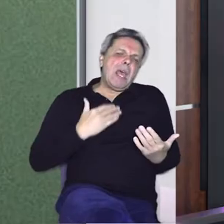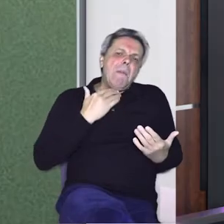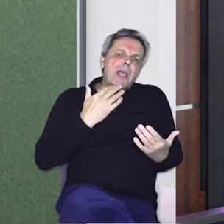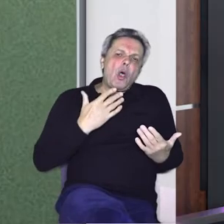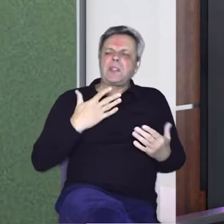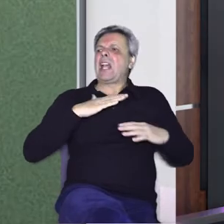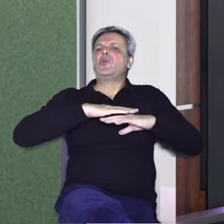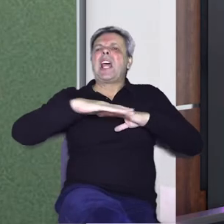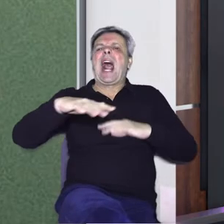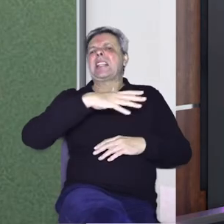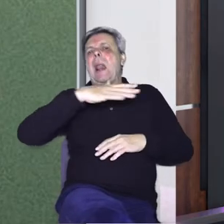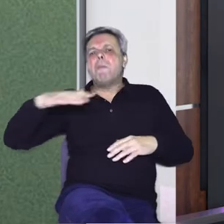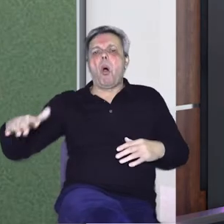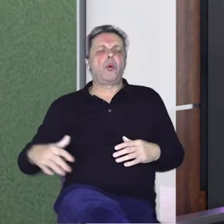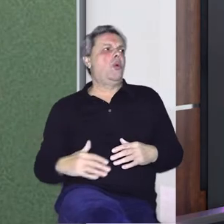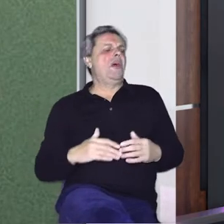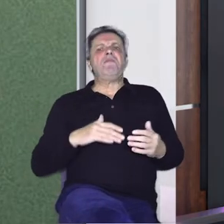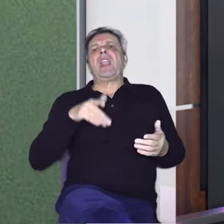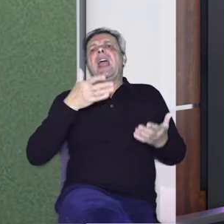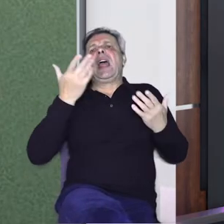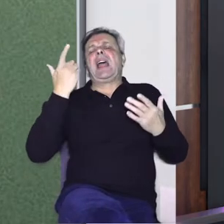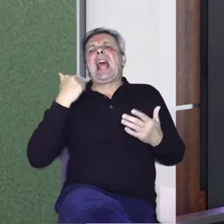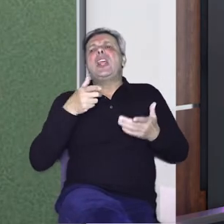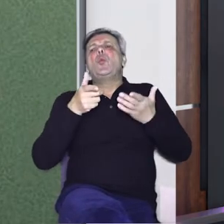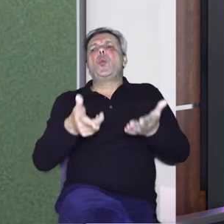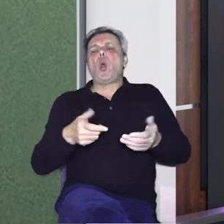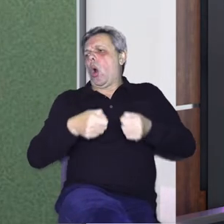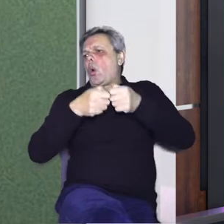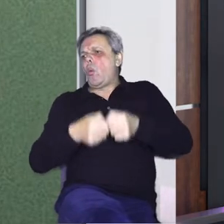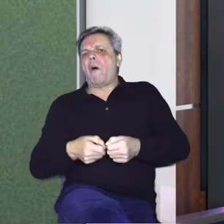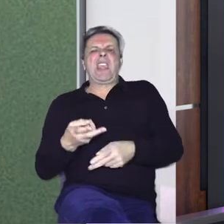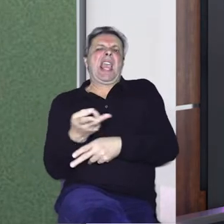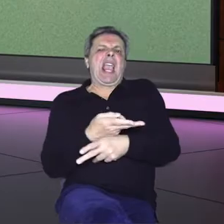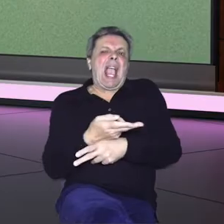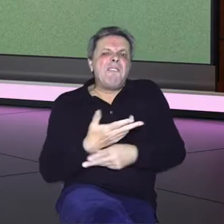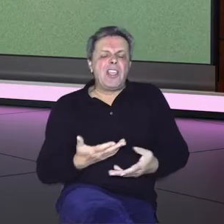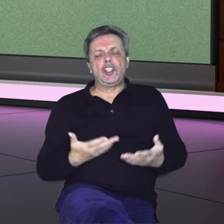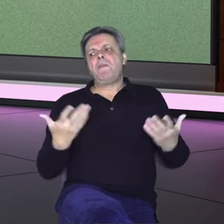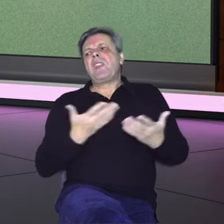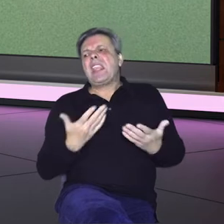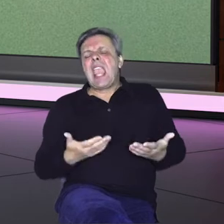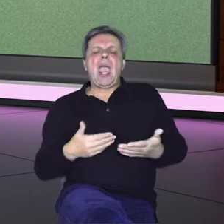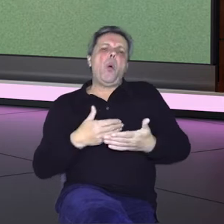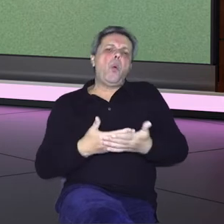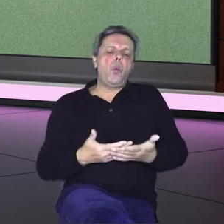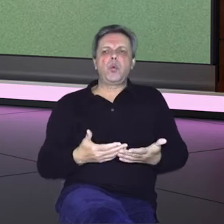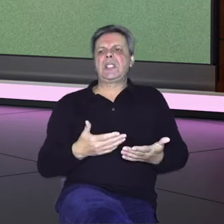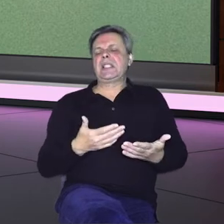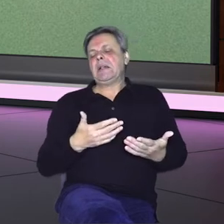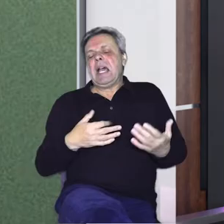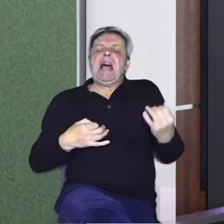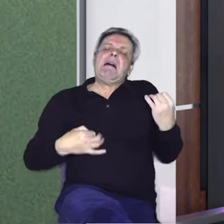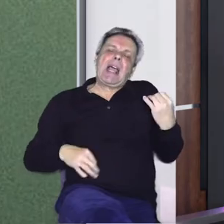terase na moru, da li su to nekakvi klubovi, kafići. Gdje ovako uz neku animir